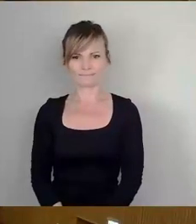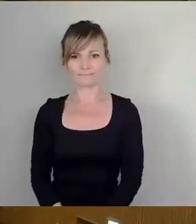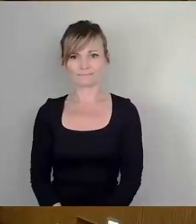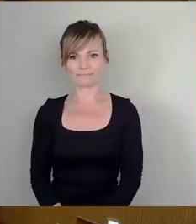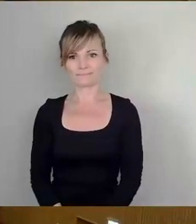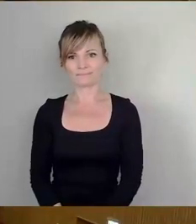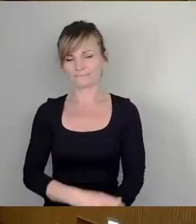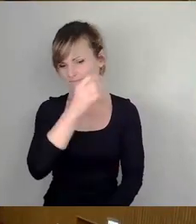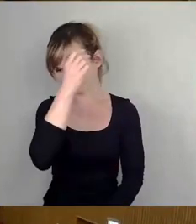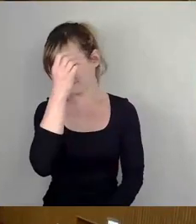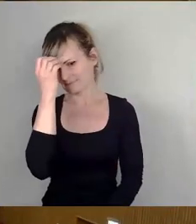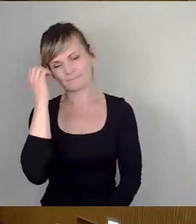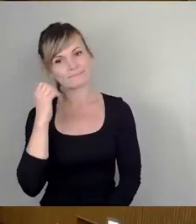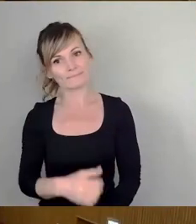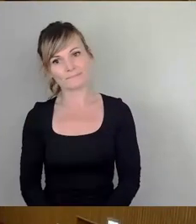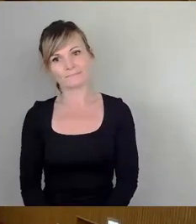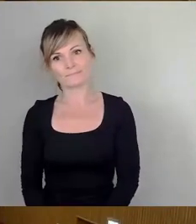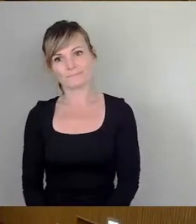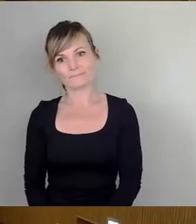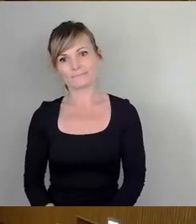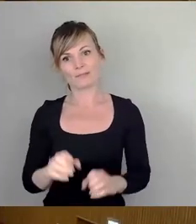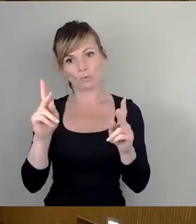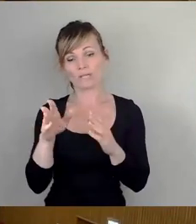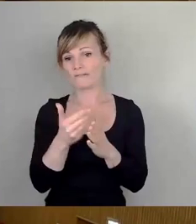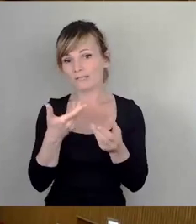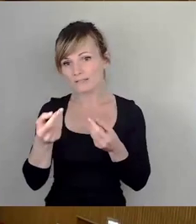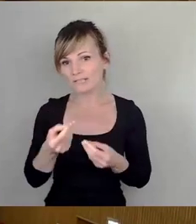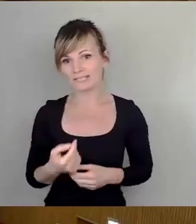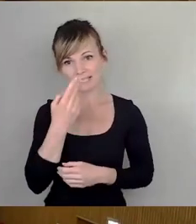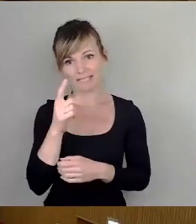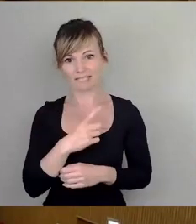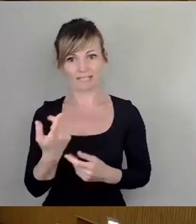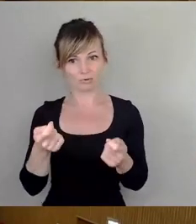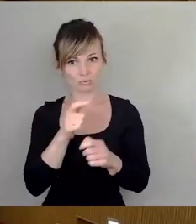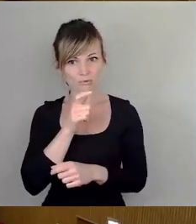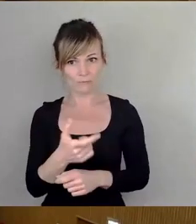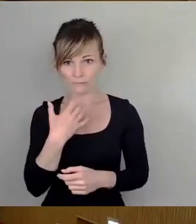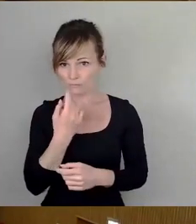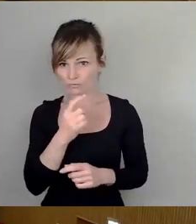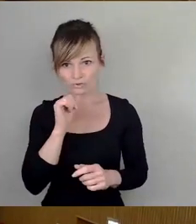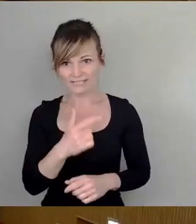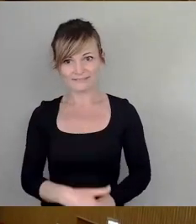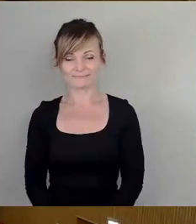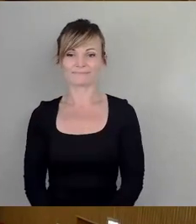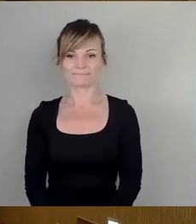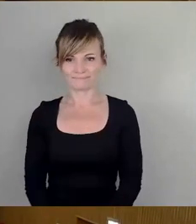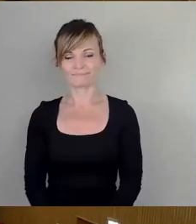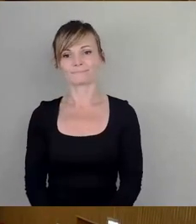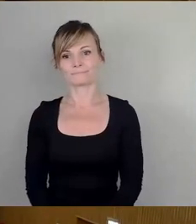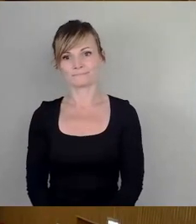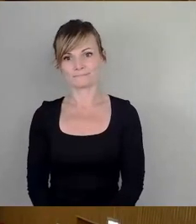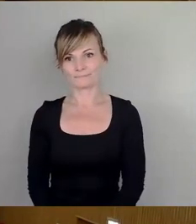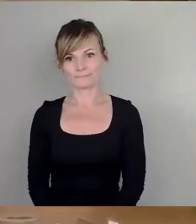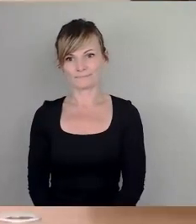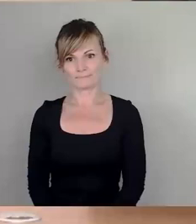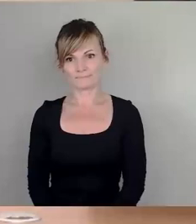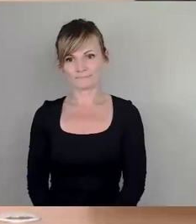Okay, weitere Redner sehe ich nicht. Schlusswort gewünscht? Nein? Dann würden wir zur